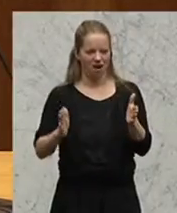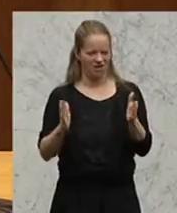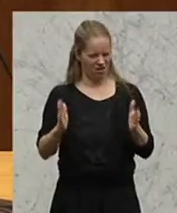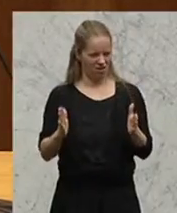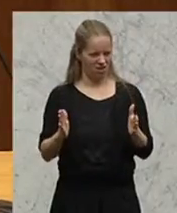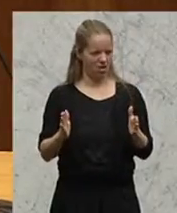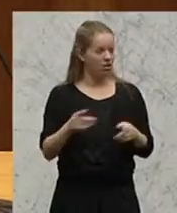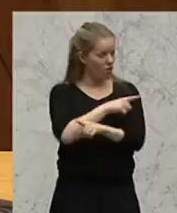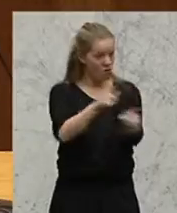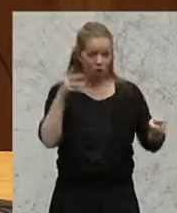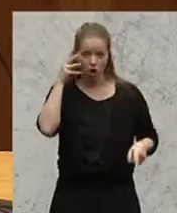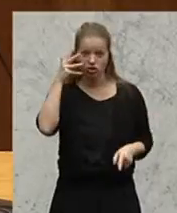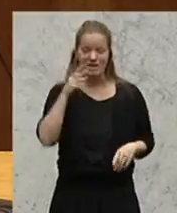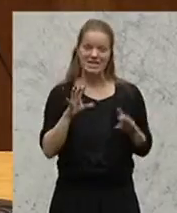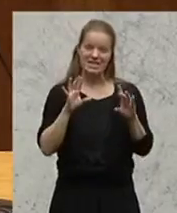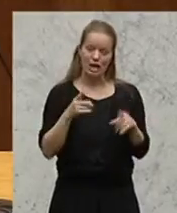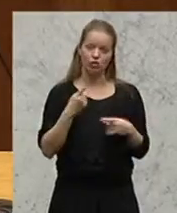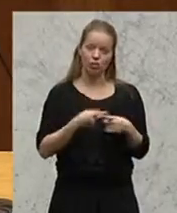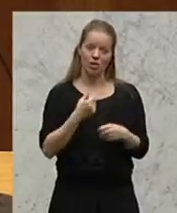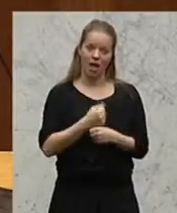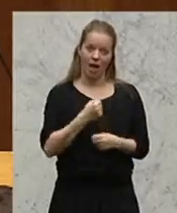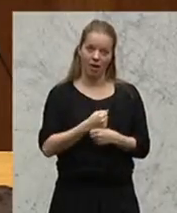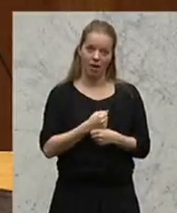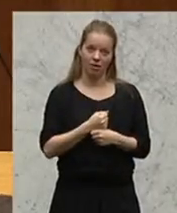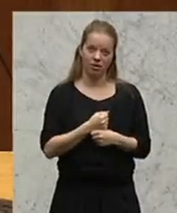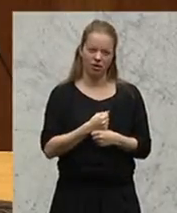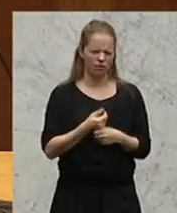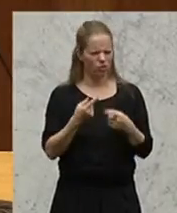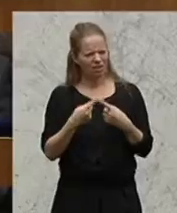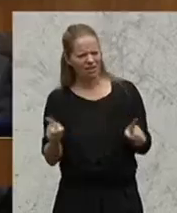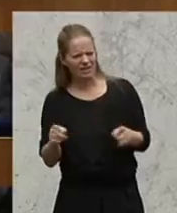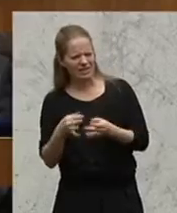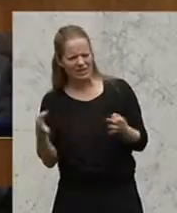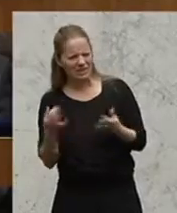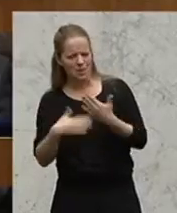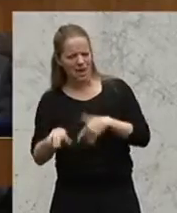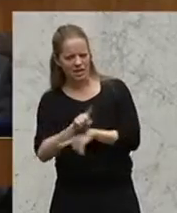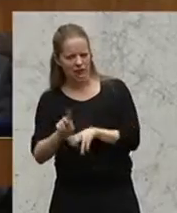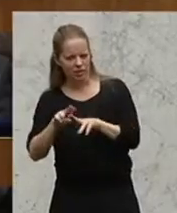Stunden Arbeit, da bleibt für sonst nichts mehr Zeit. Und das wollen Sie,